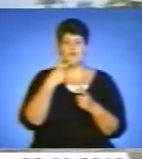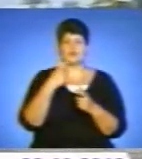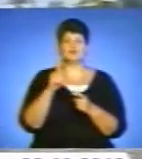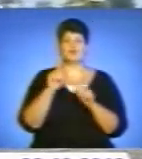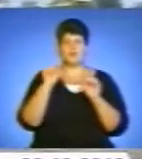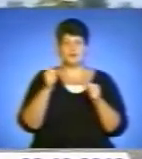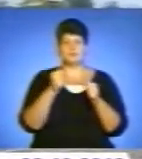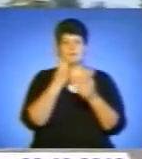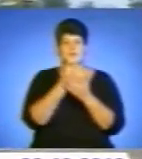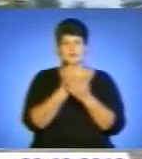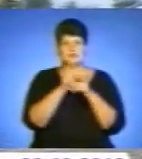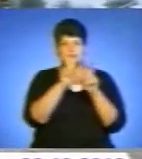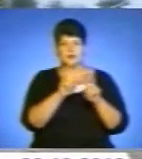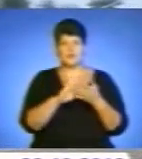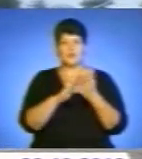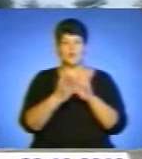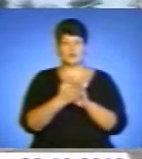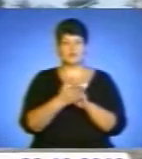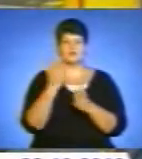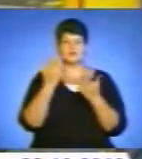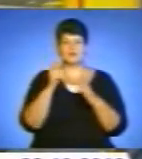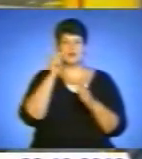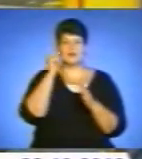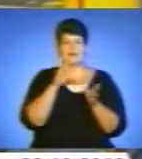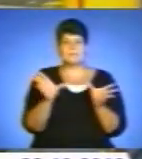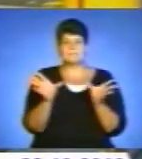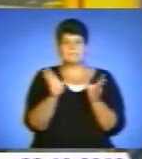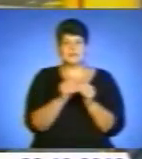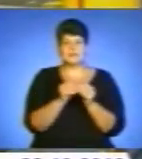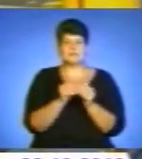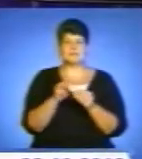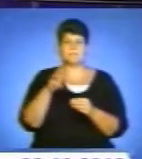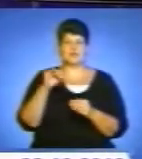угоду про те за умови, що Україна приєднається до митного союзу.